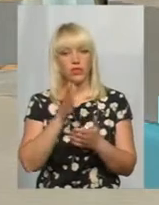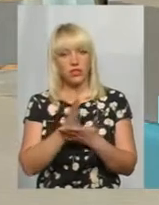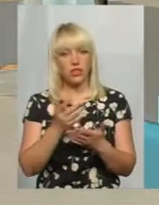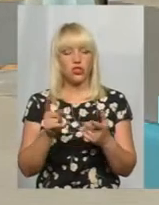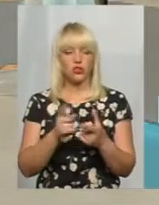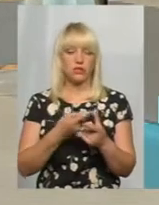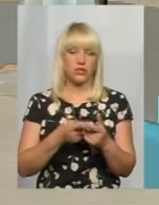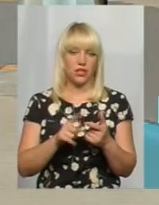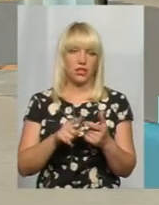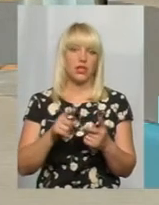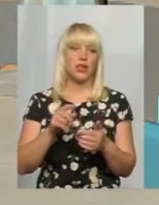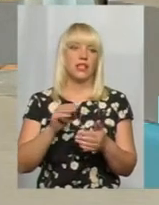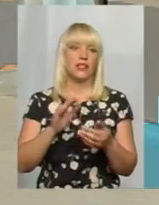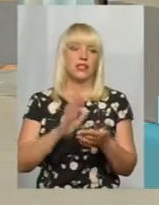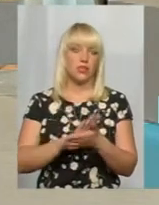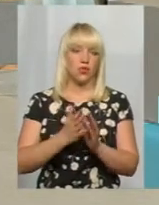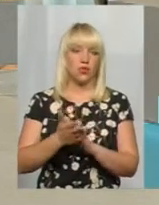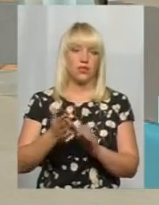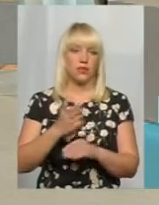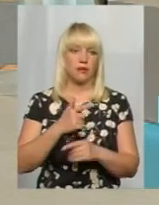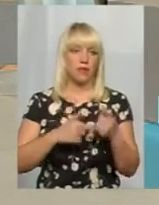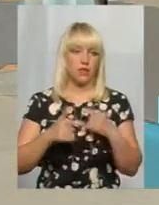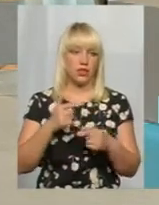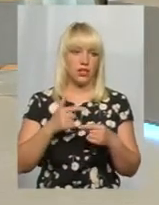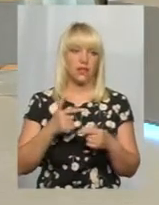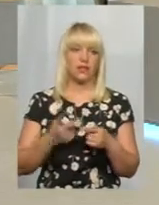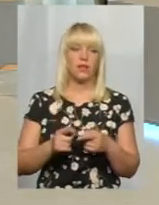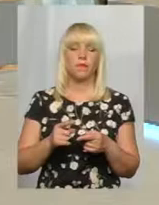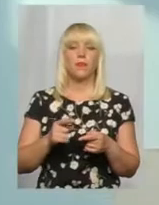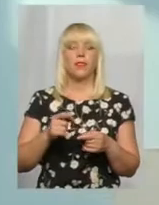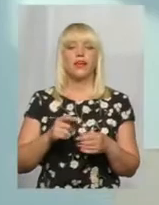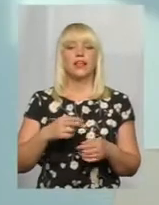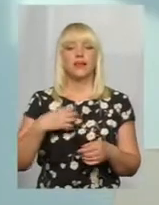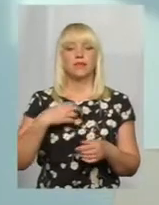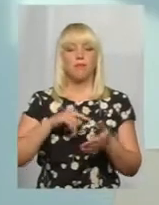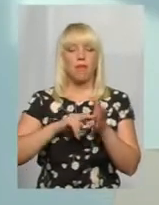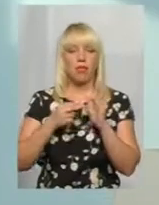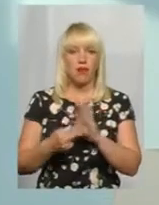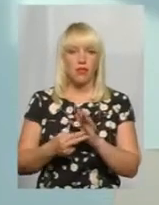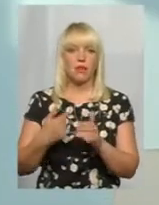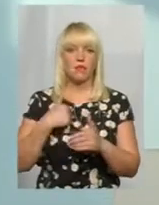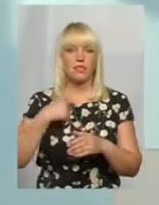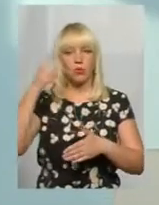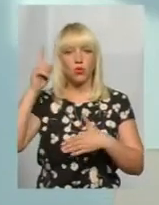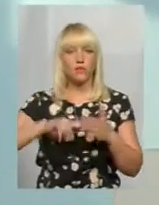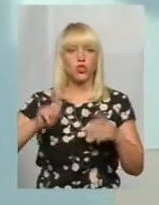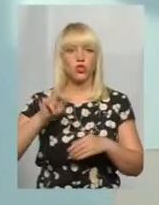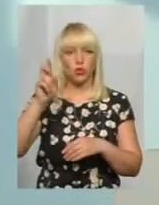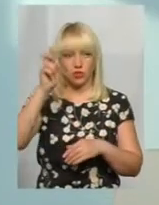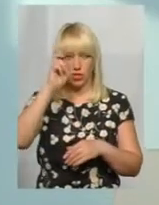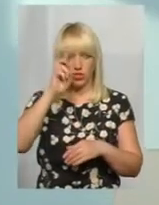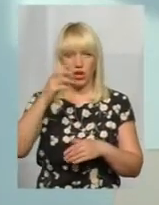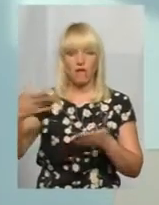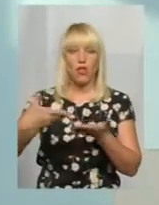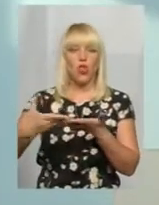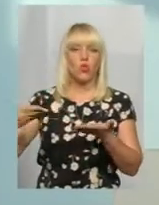ситуації ми не поверталися? Ну, стратегічні плани ми все-таки сподіваємося, що держава нас дофінансує.